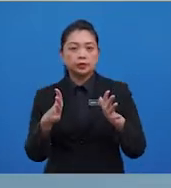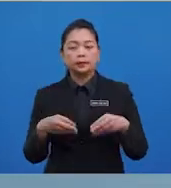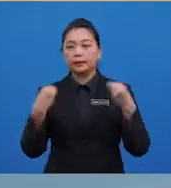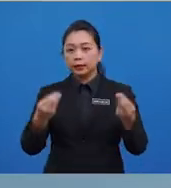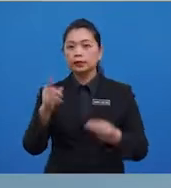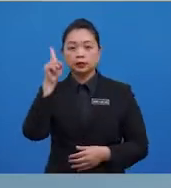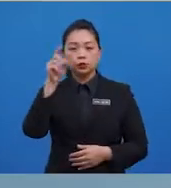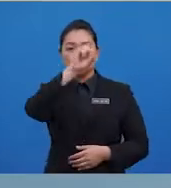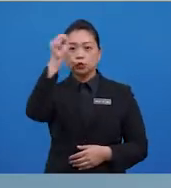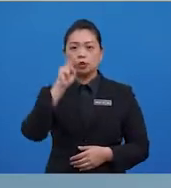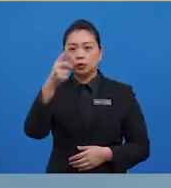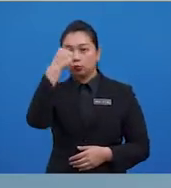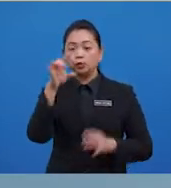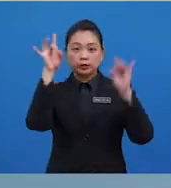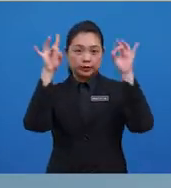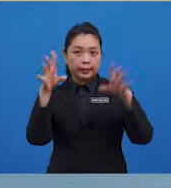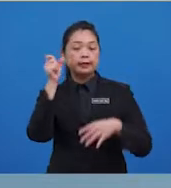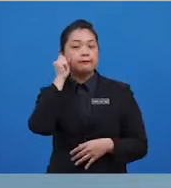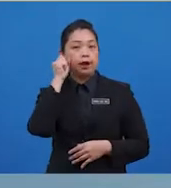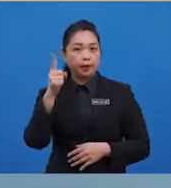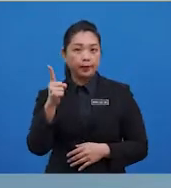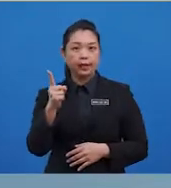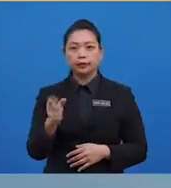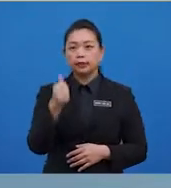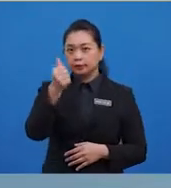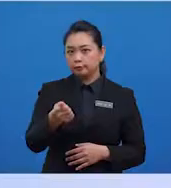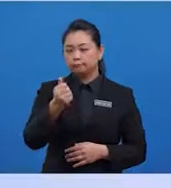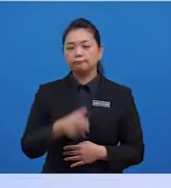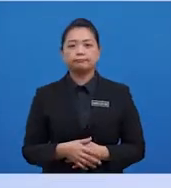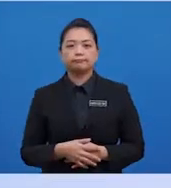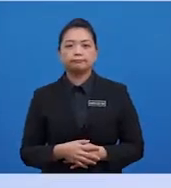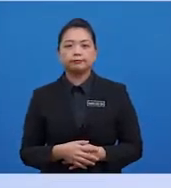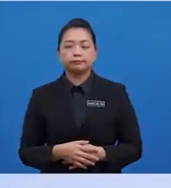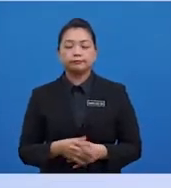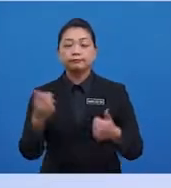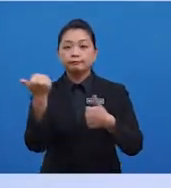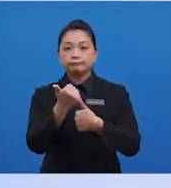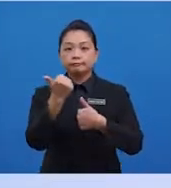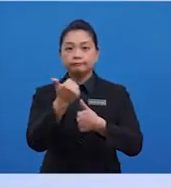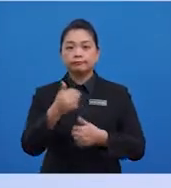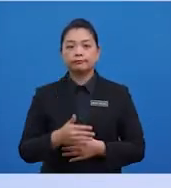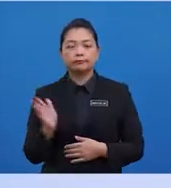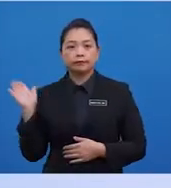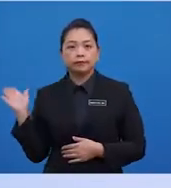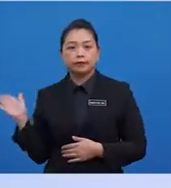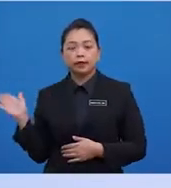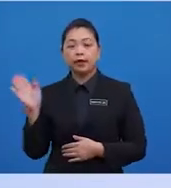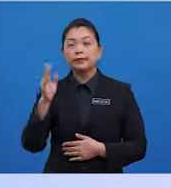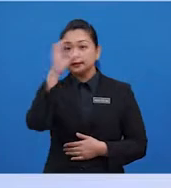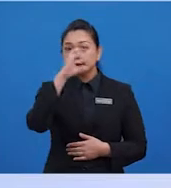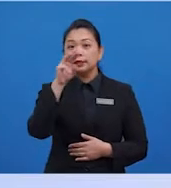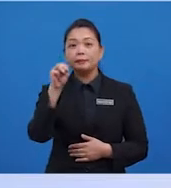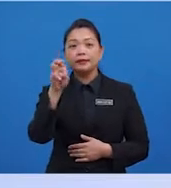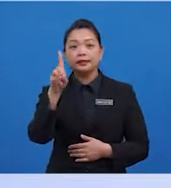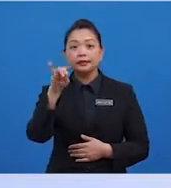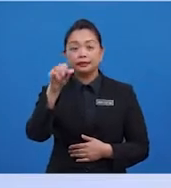soalan untuk menguji kefahaman murid-murid. Yang pertama, tentukan median